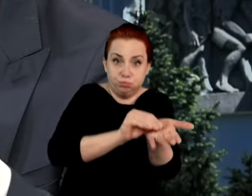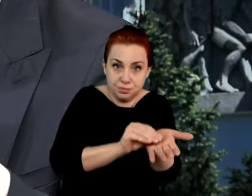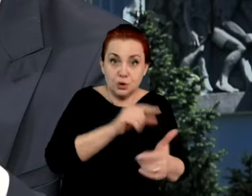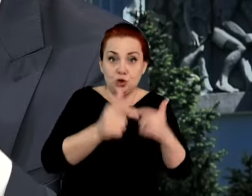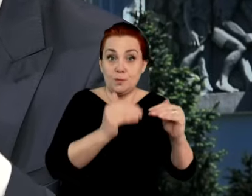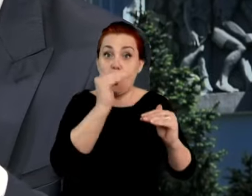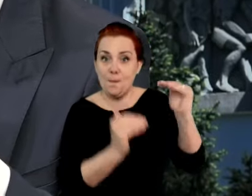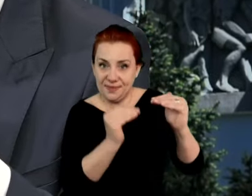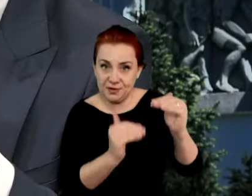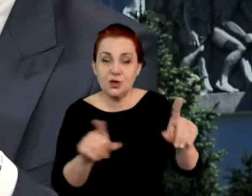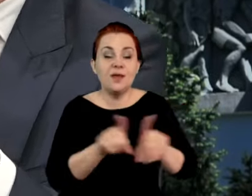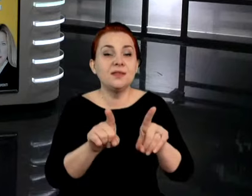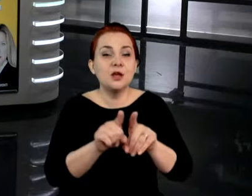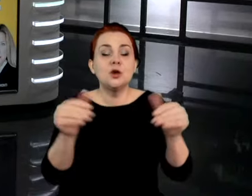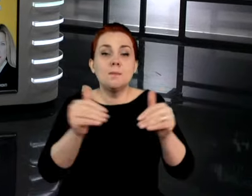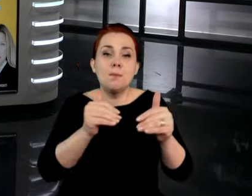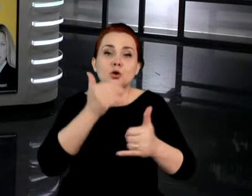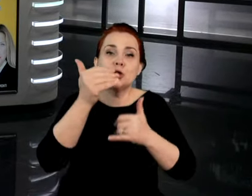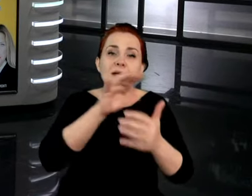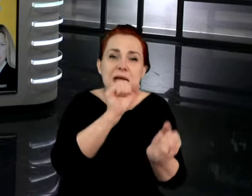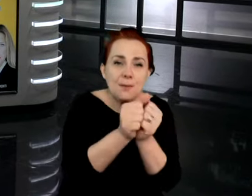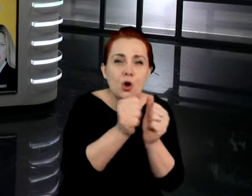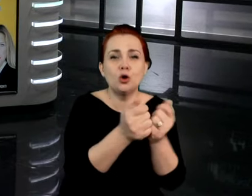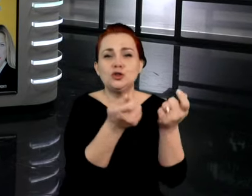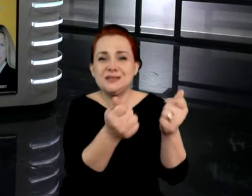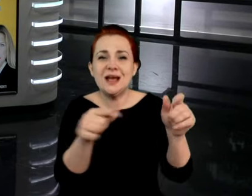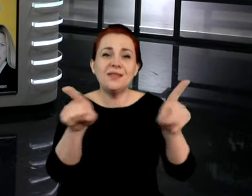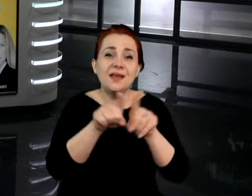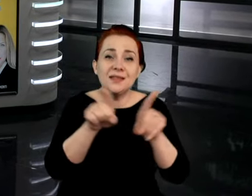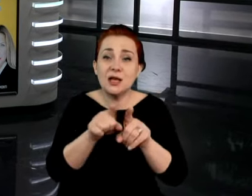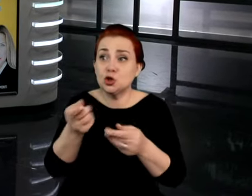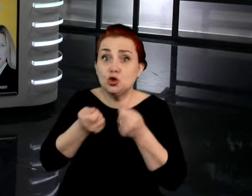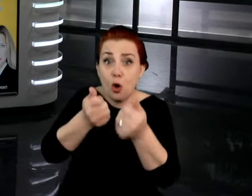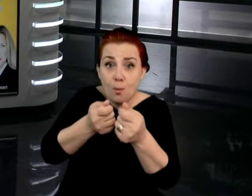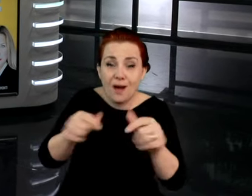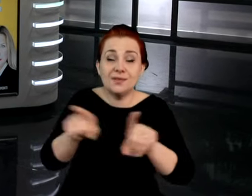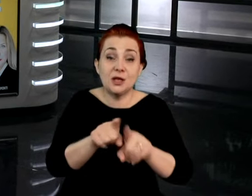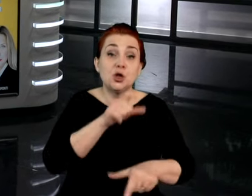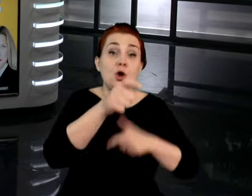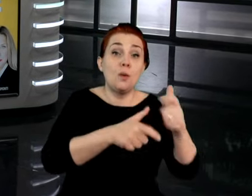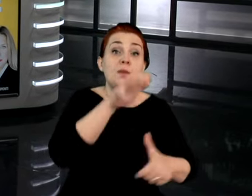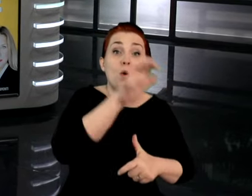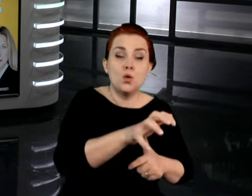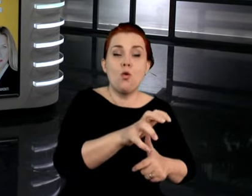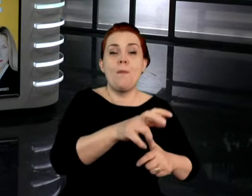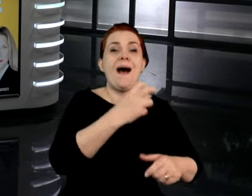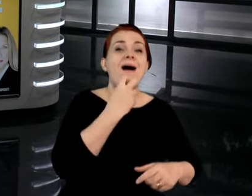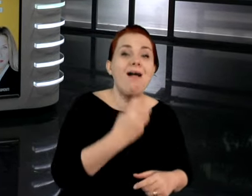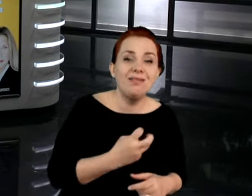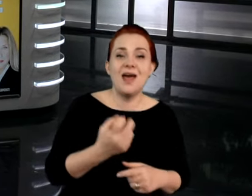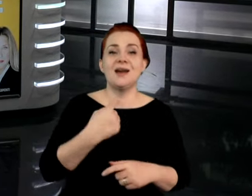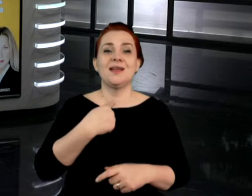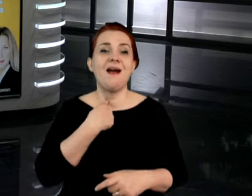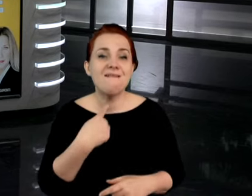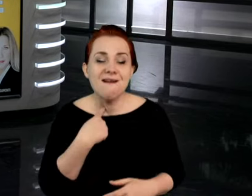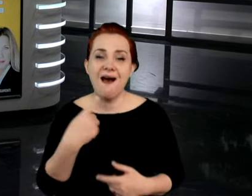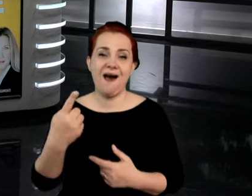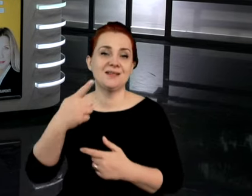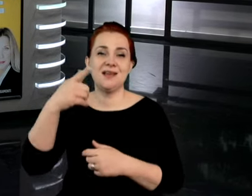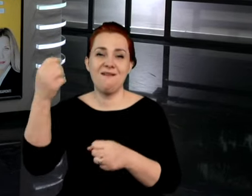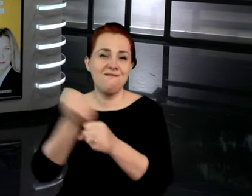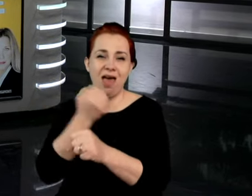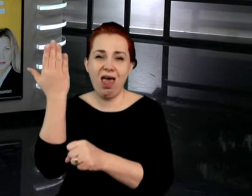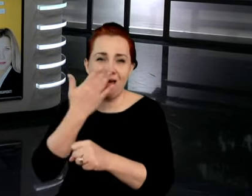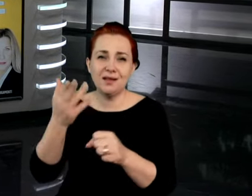Może robić subwencje, może mrozić ceny, dopłacać poprzez taryfy. Robimy to w energetyce, w gazie, w węglu, w dodatkach do peletu itd.,